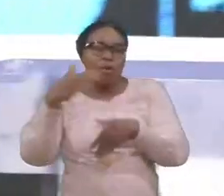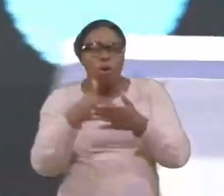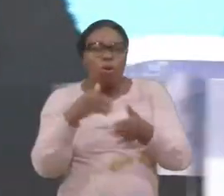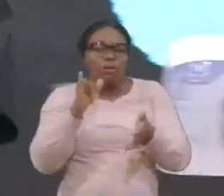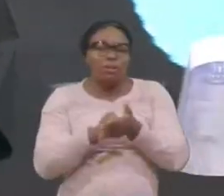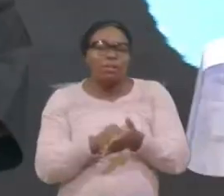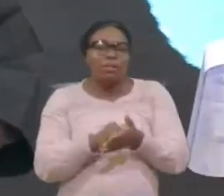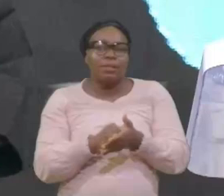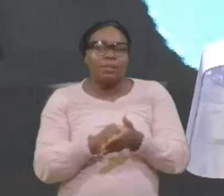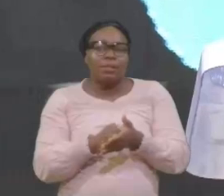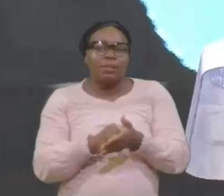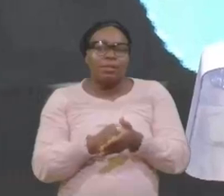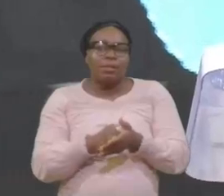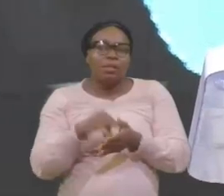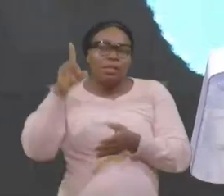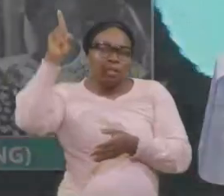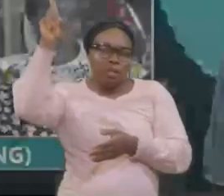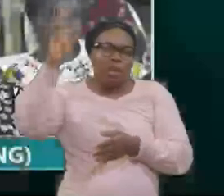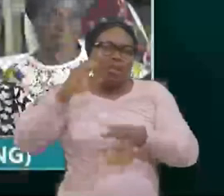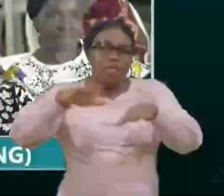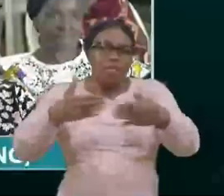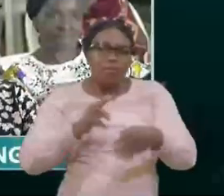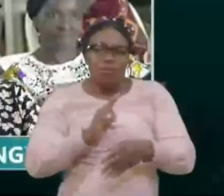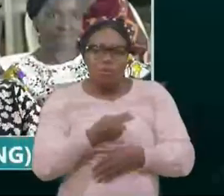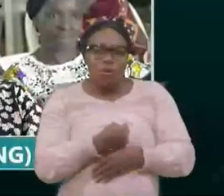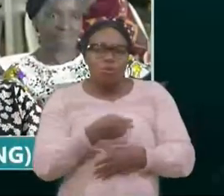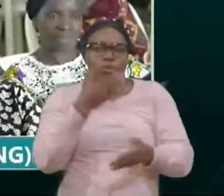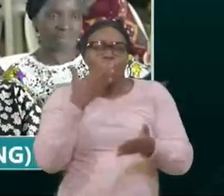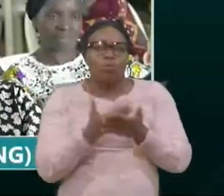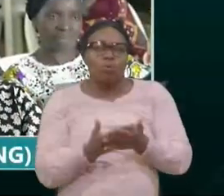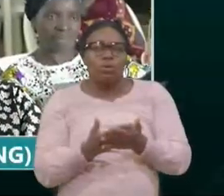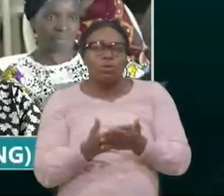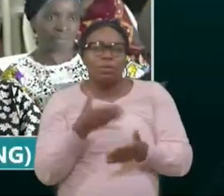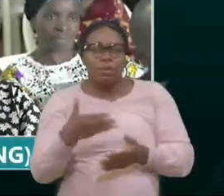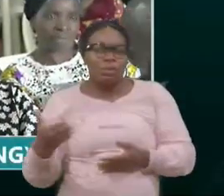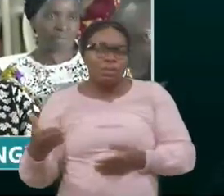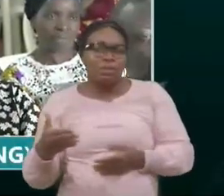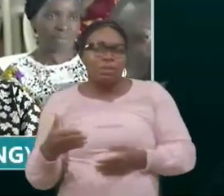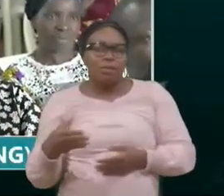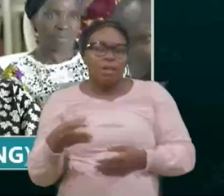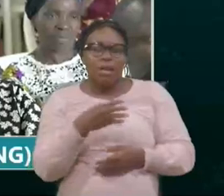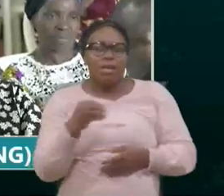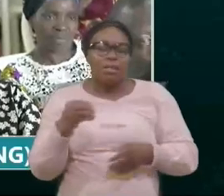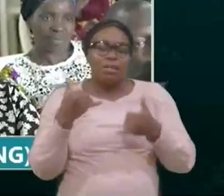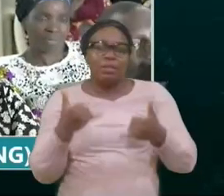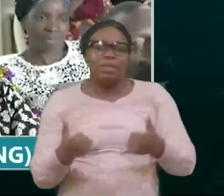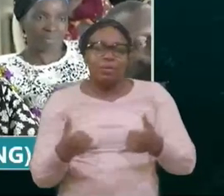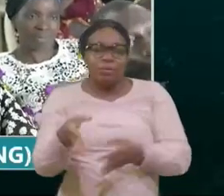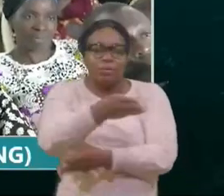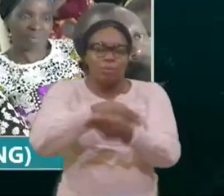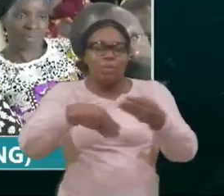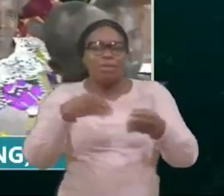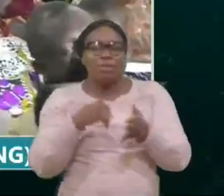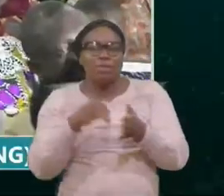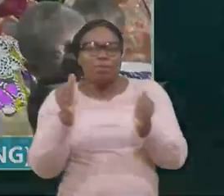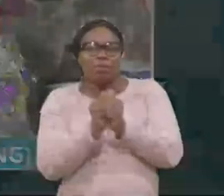il nous donne le bon poumon pour respirer mais en fumant la cigarette normale